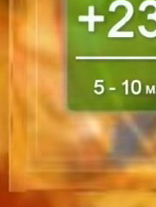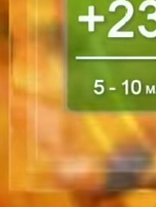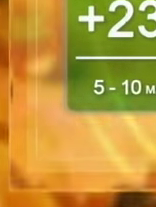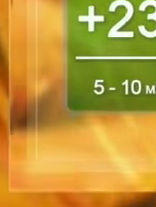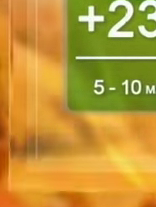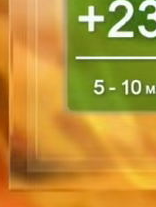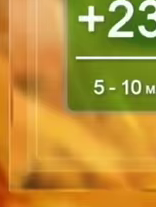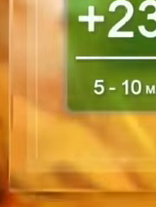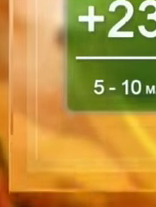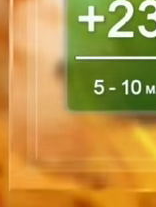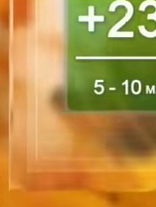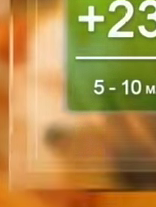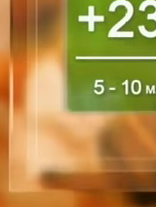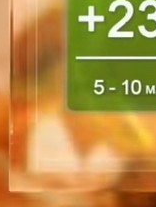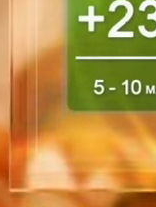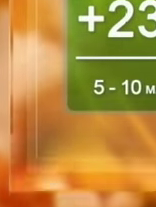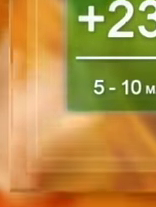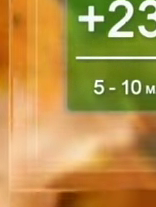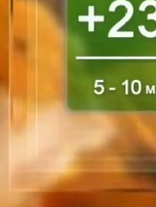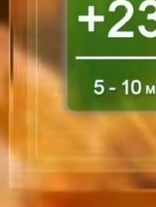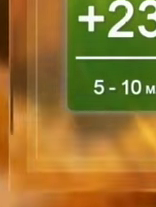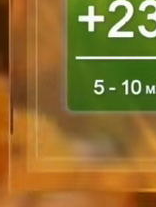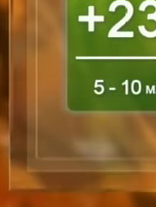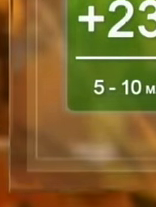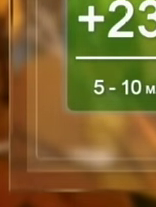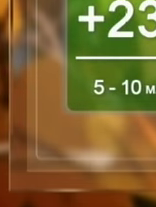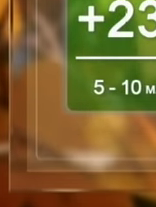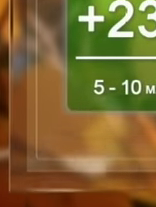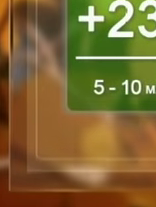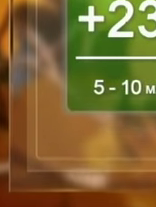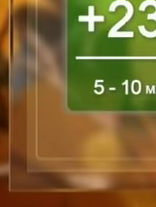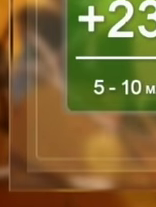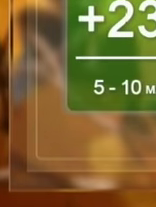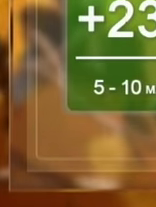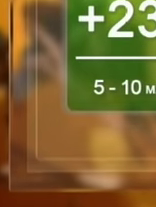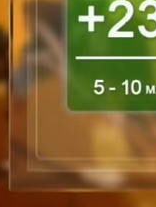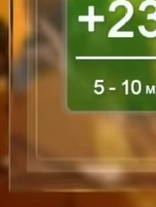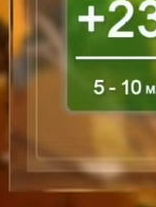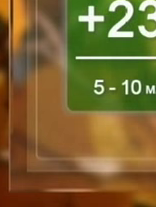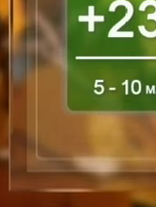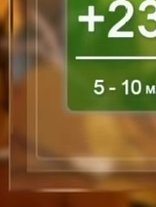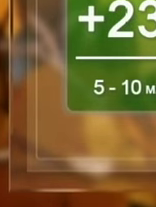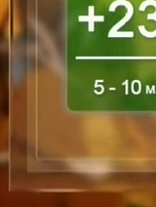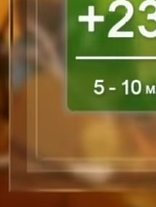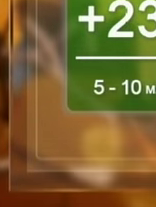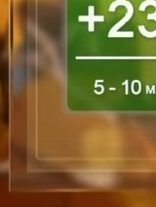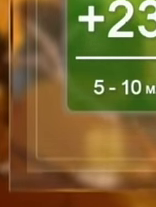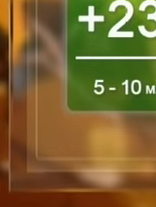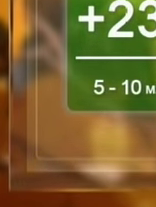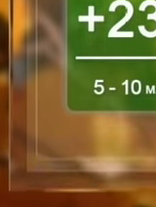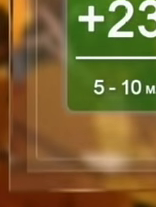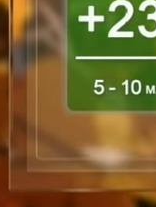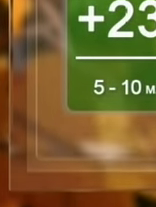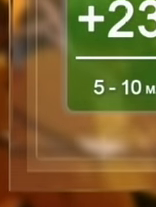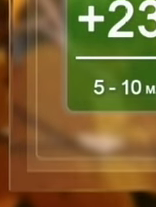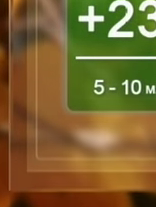4 вересня на Хмельниччині синоптики прогнозують мінливу хмарність. Вночі місцями невеликий короткочасний дощ. В день короткочасний дощ,